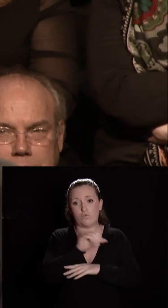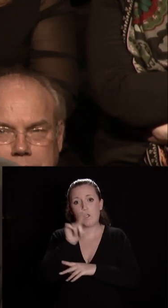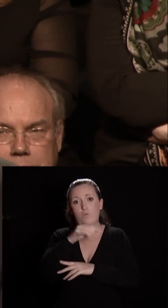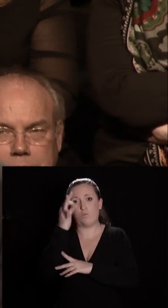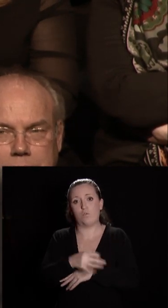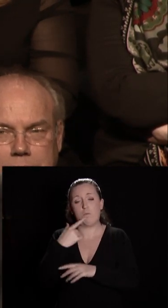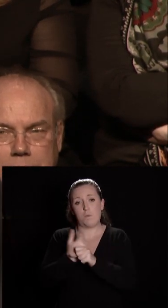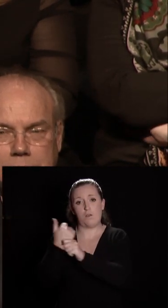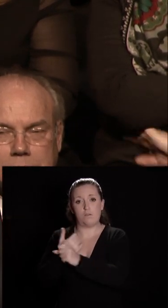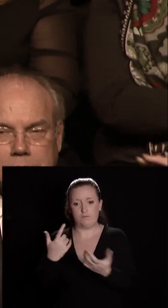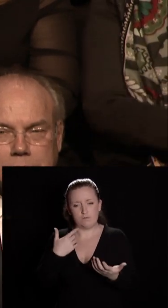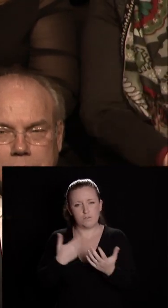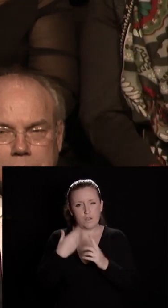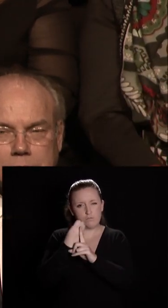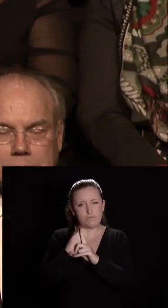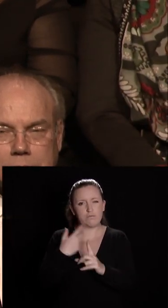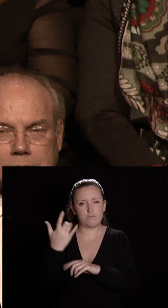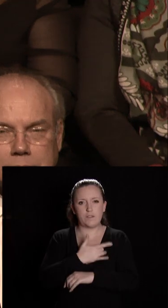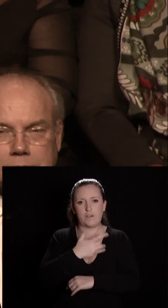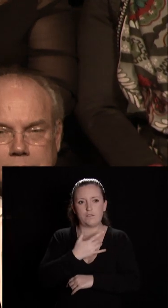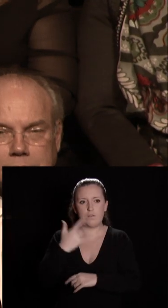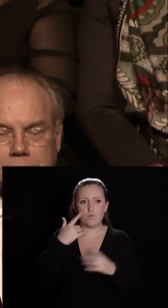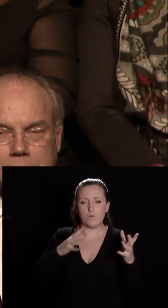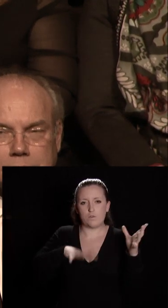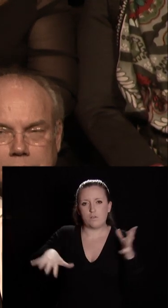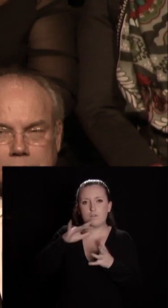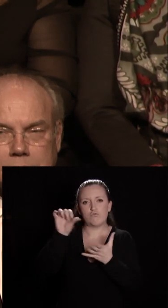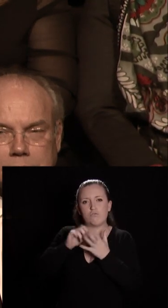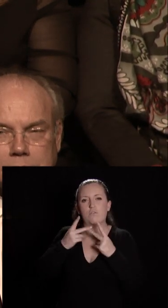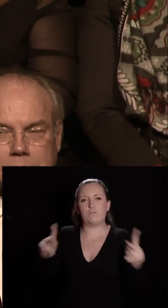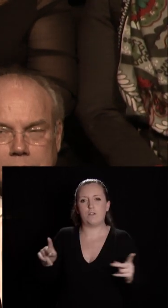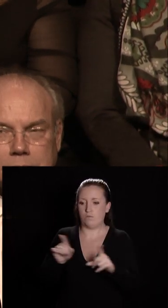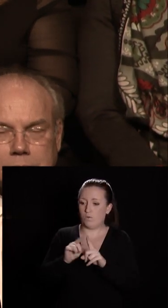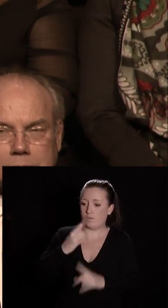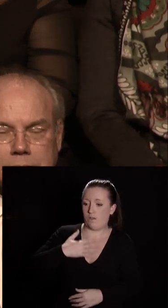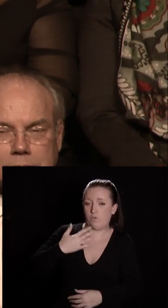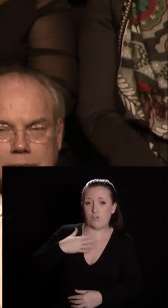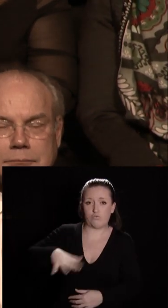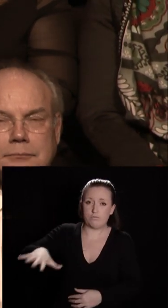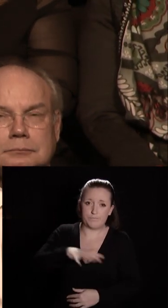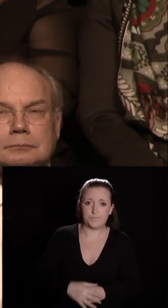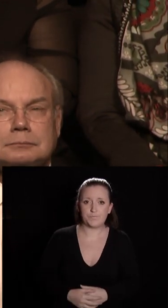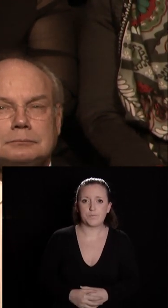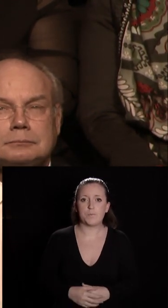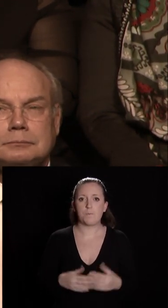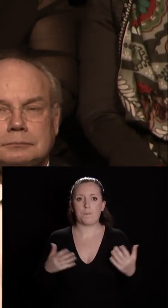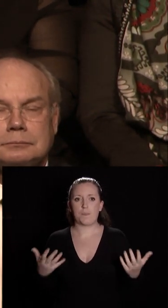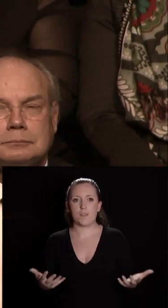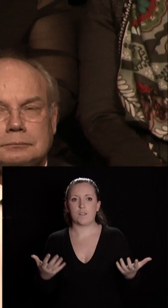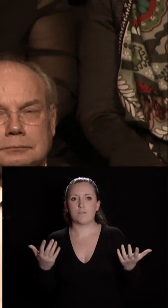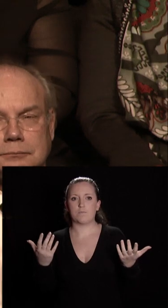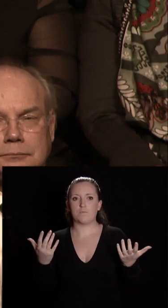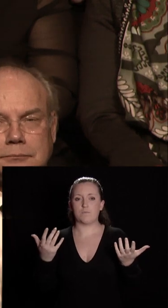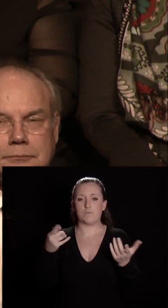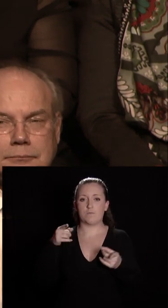'est un marqueur intéressant de l'attractivité de l'hypercentre et des avantages qu'il offre. Le joyau et la chance d'une ville